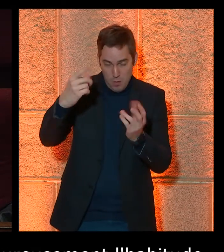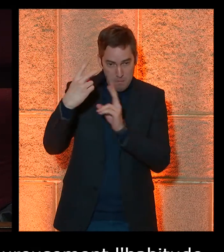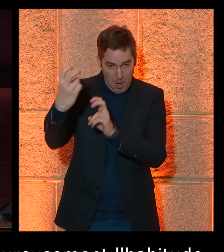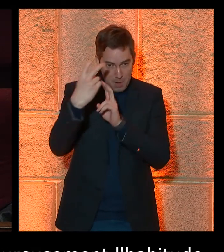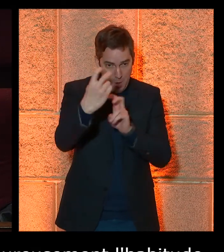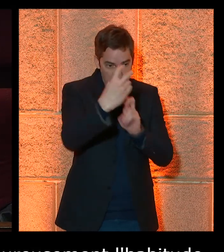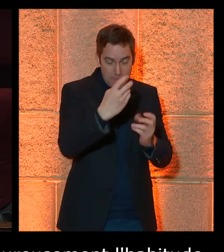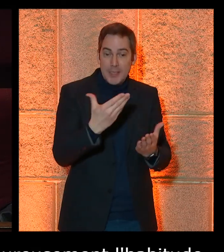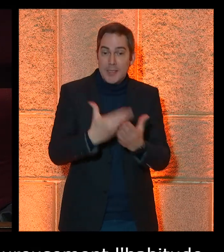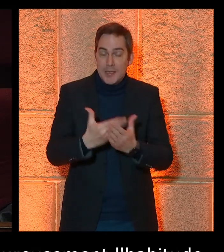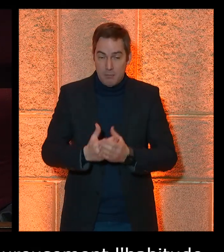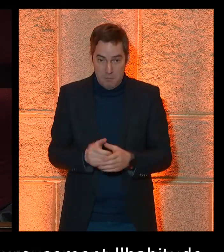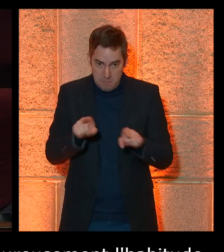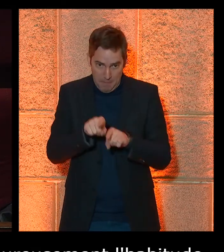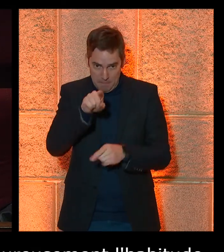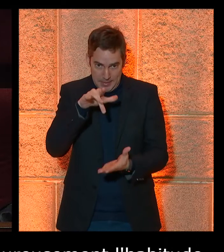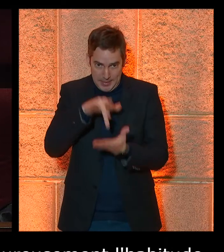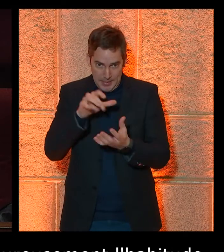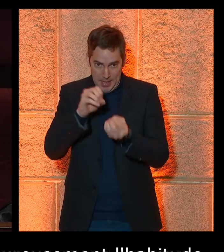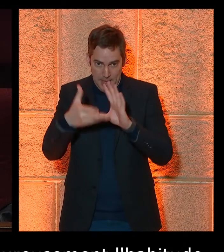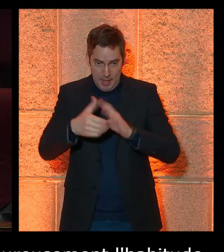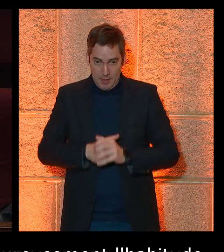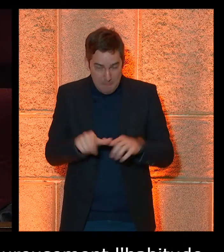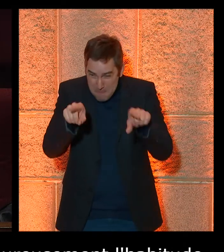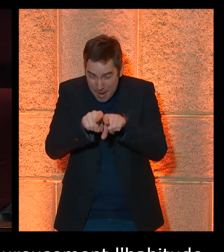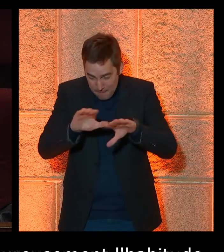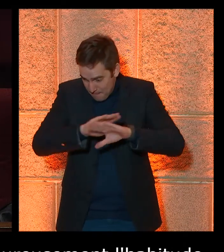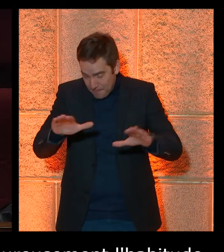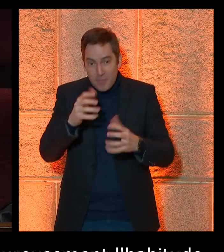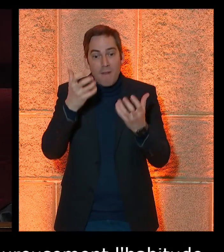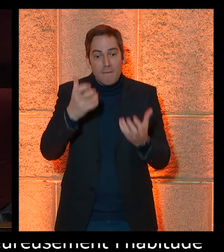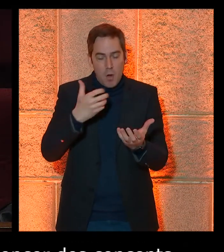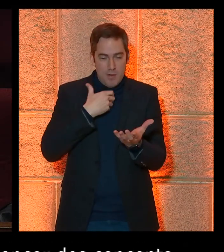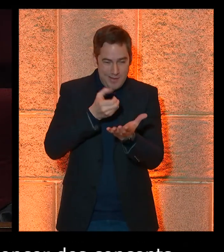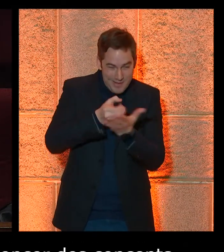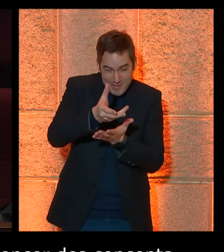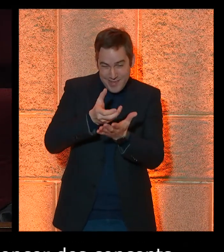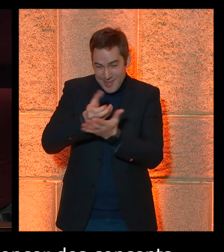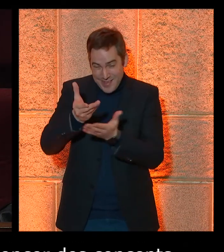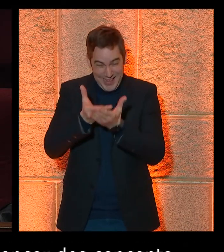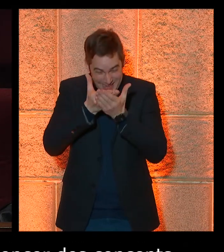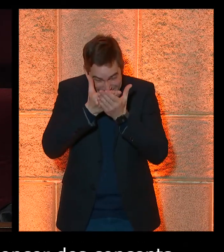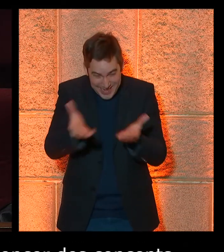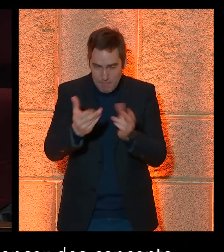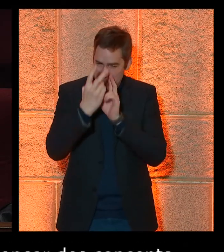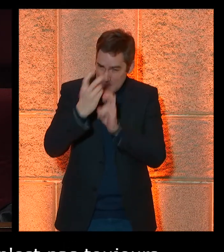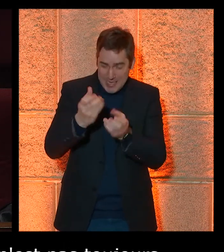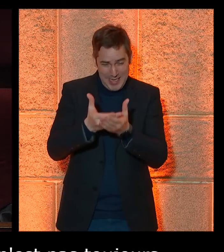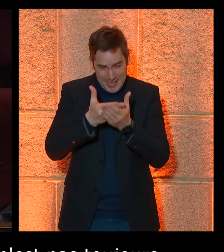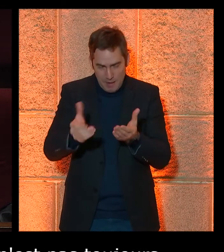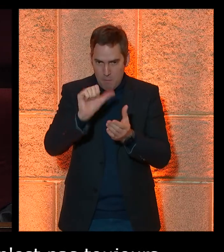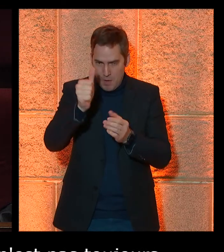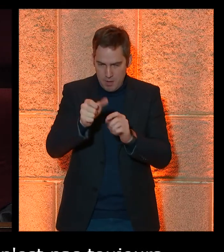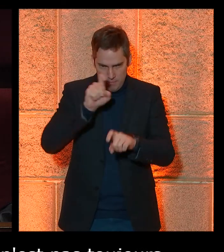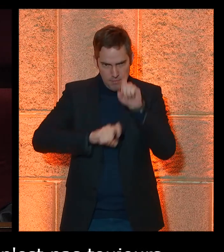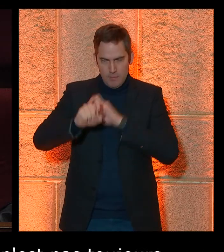'accessibilité d'un site, l'accessibilité d'une information, quel que soit son véhicule numérique, on doit penser à comment